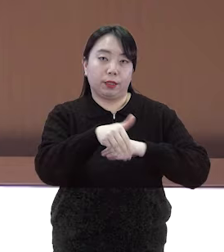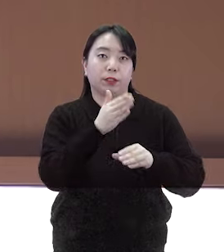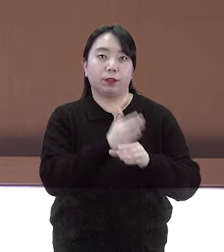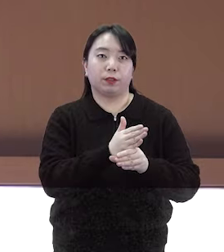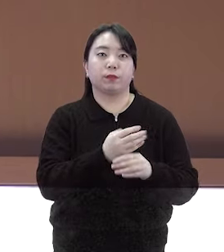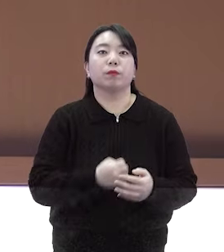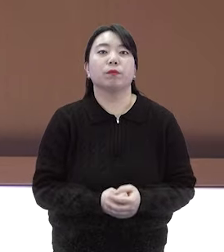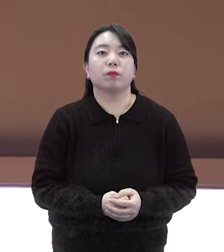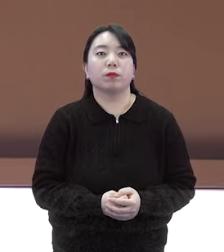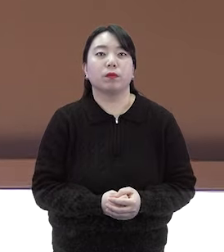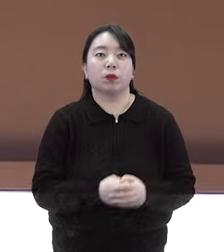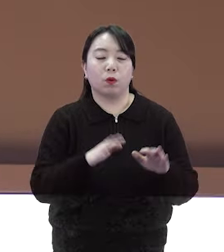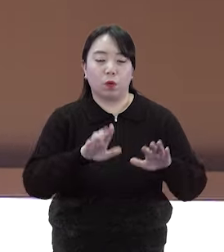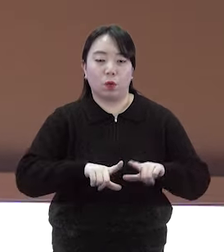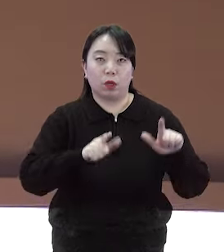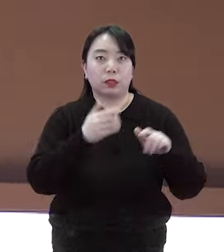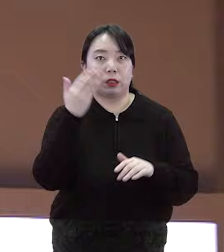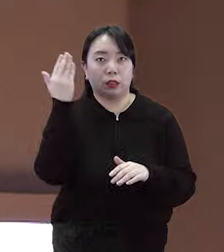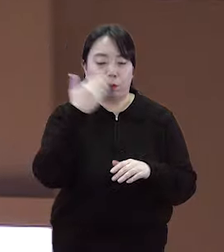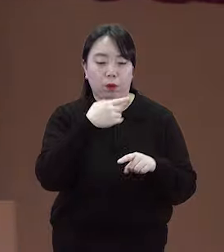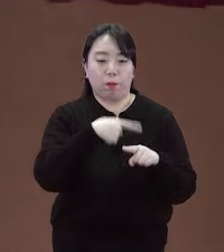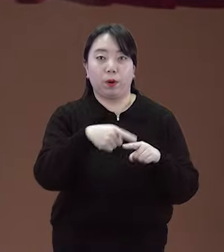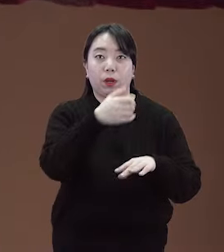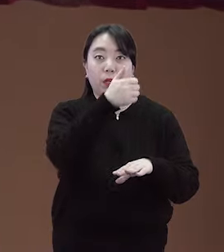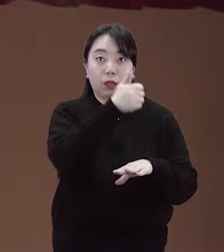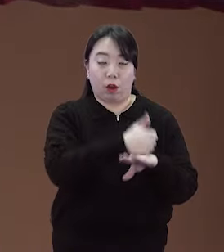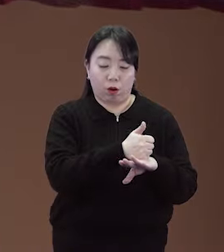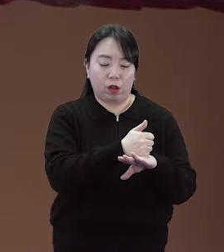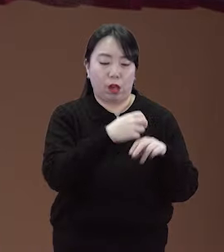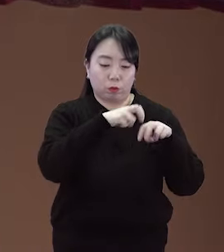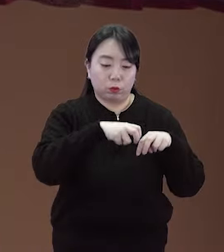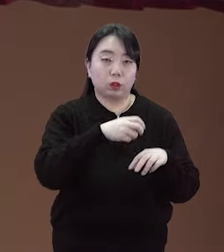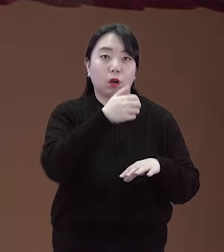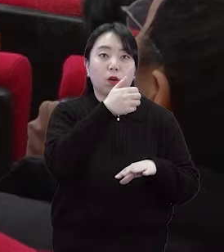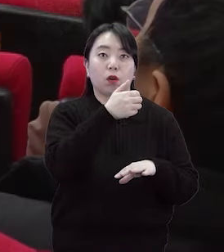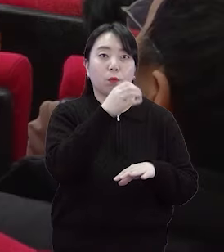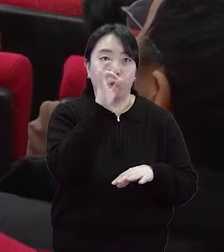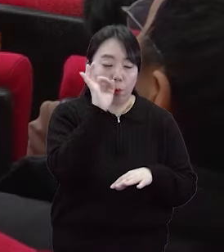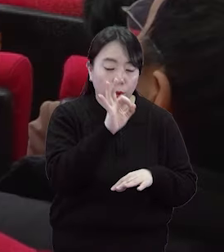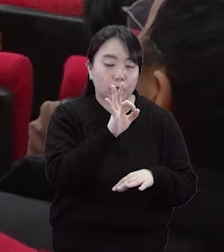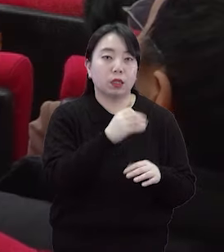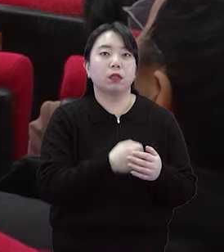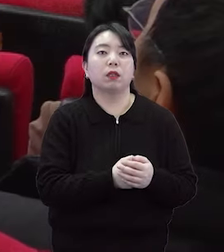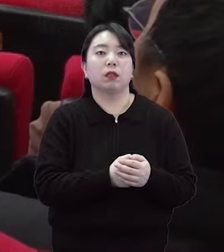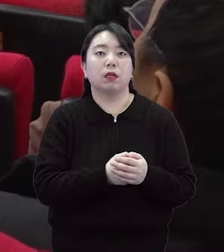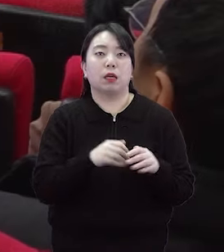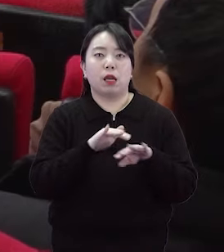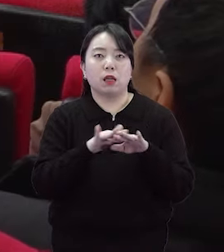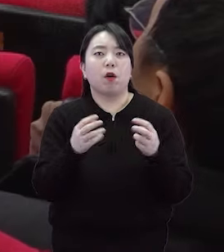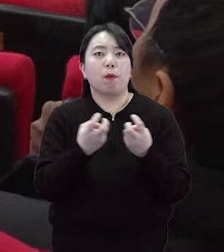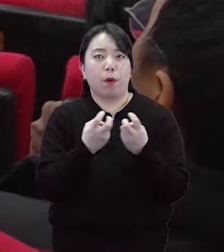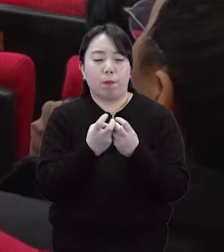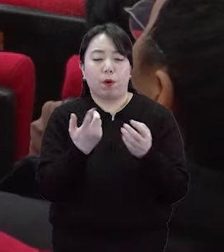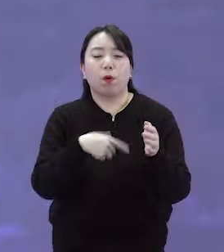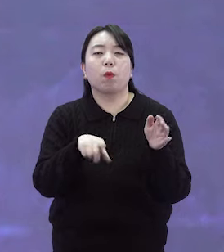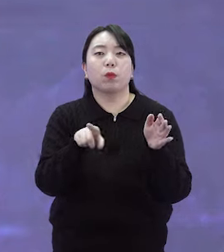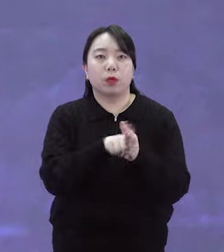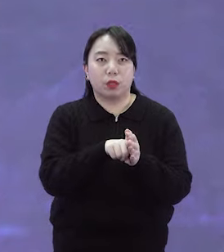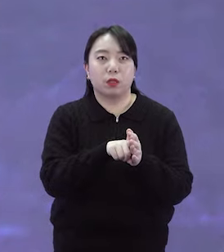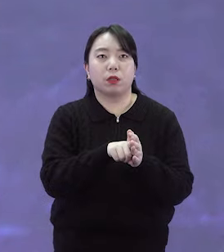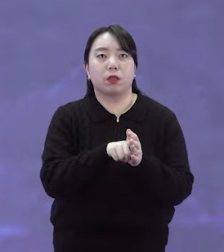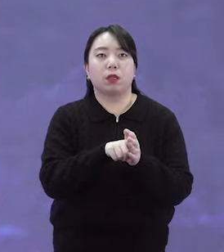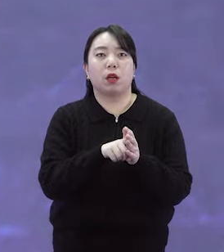여기에 올해 청렴도 평가 결과 분석과 청렴도 향상 대책 마련을 위해 지난 15일